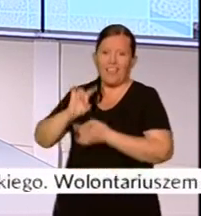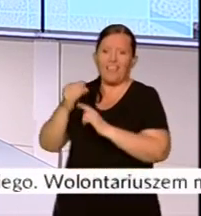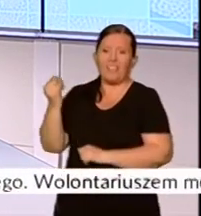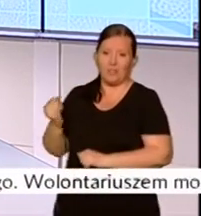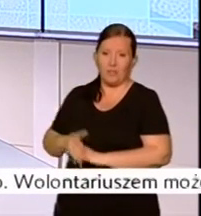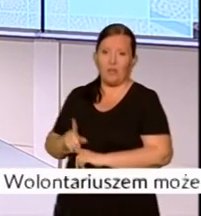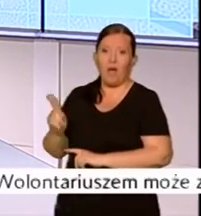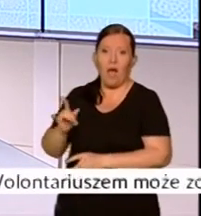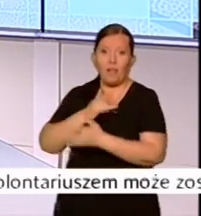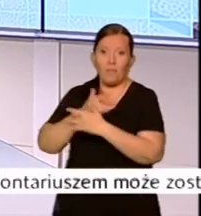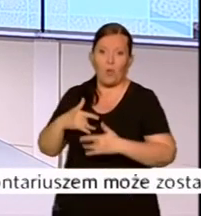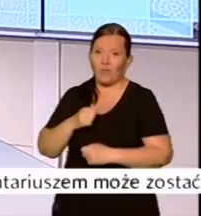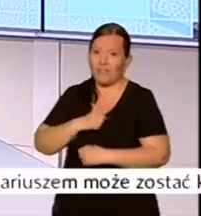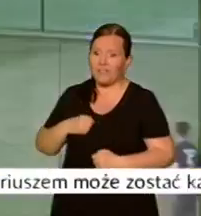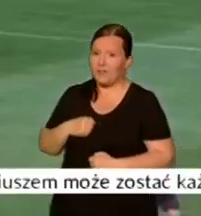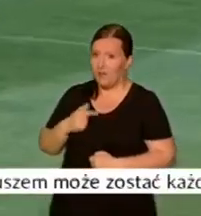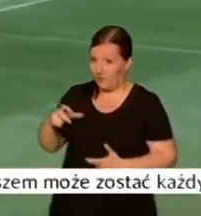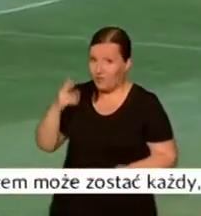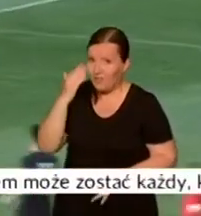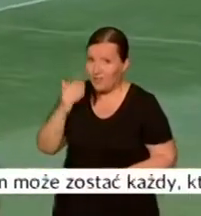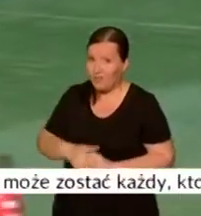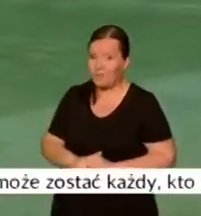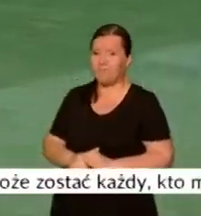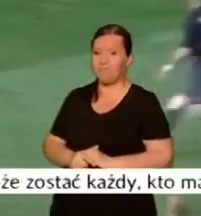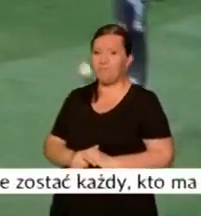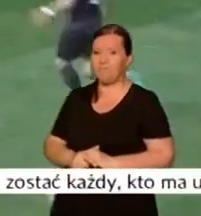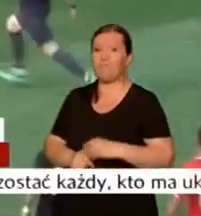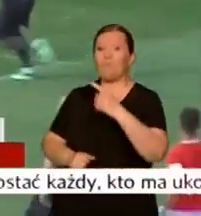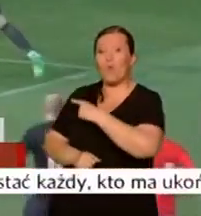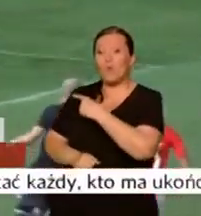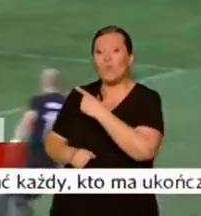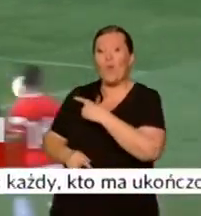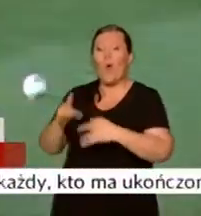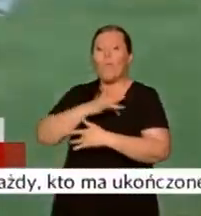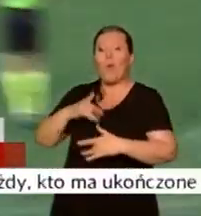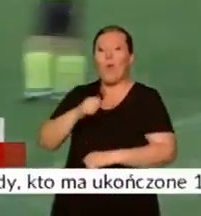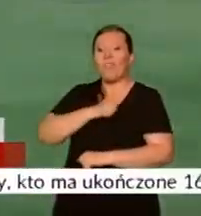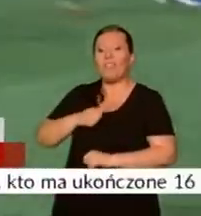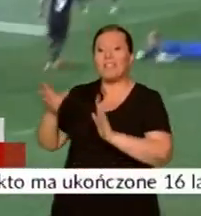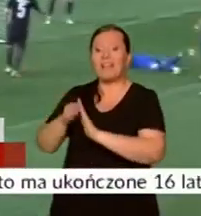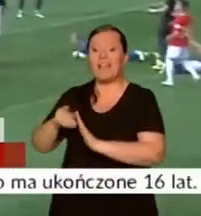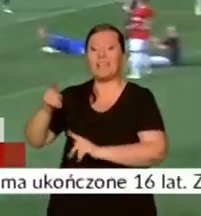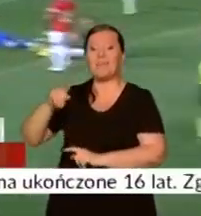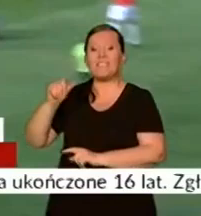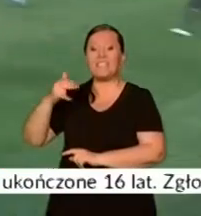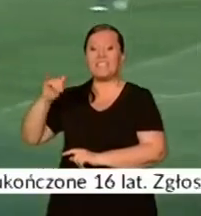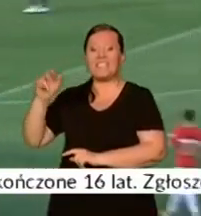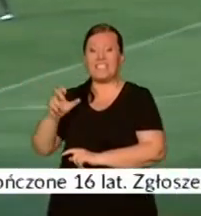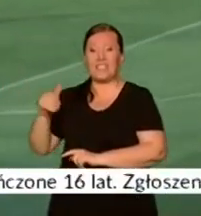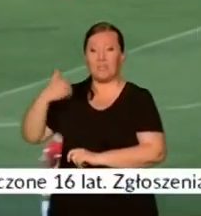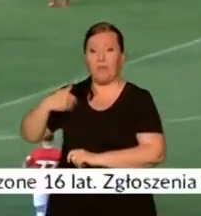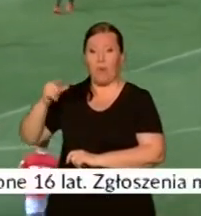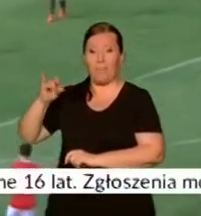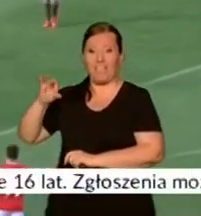wiedzy zabrakło chyba piłkarzom Polonii Warszawa. Spotkanie przy Konwiktorskiej ze zniczem Biała Piska rozpoczęło się po myśli gospodarzy. W